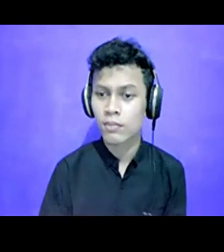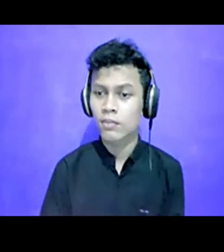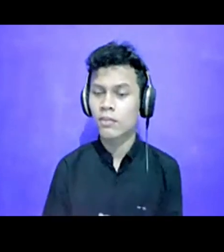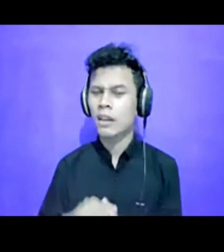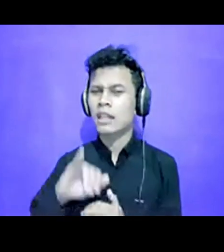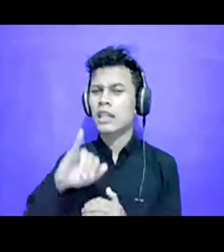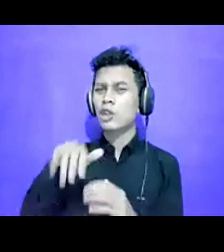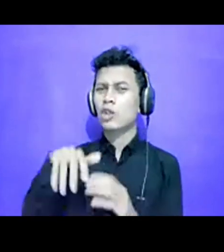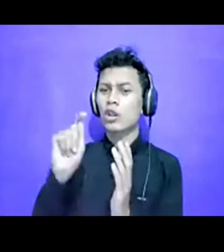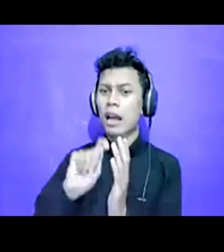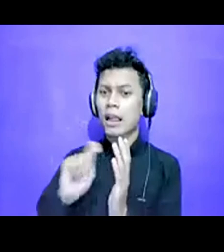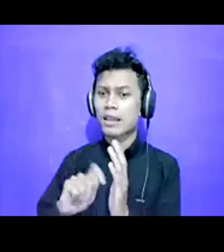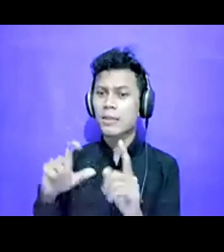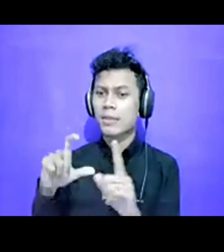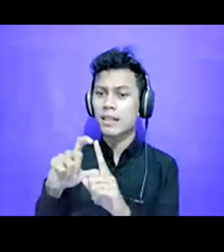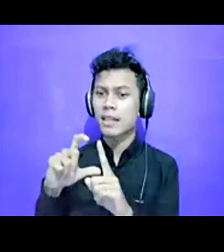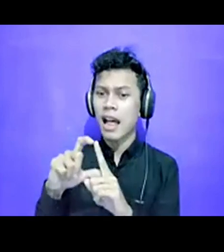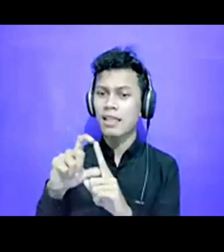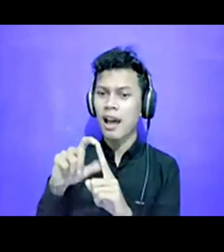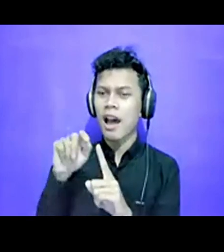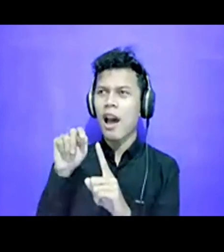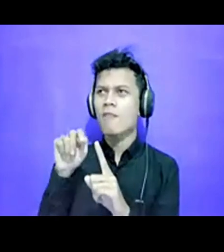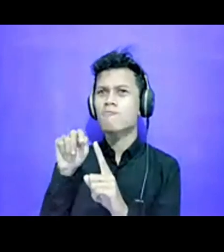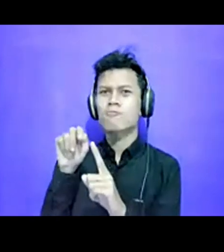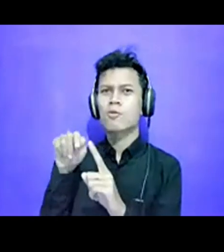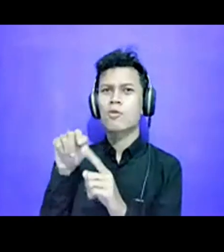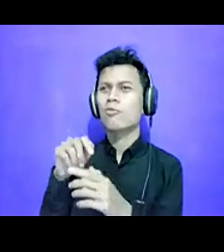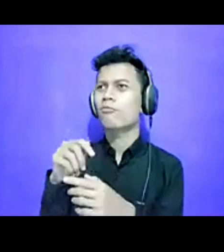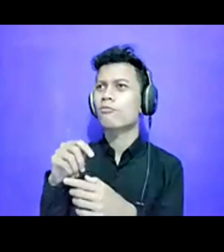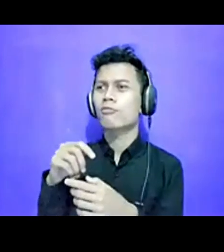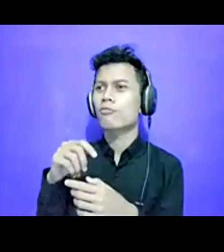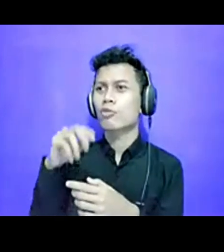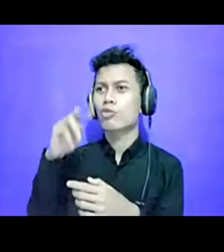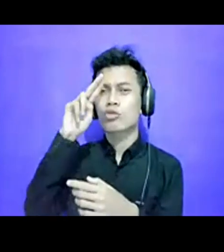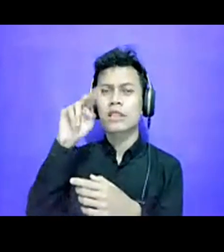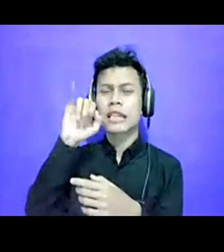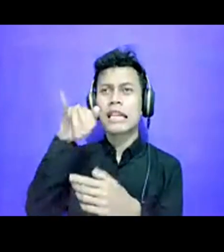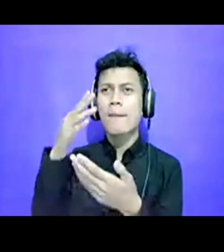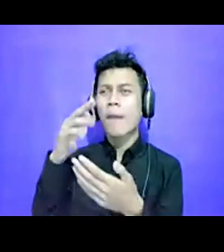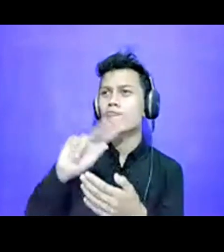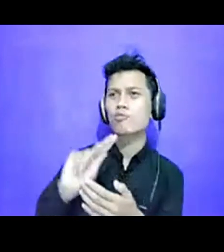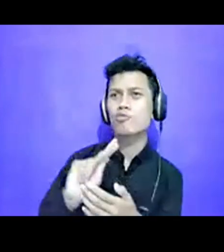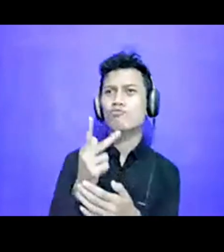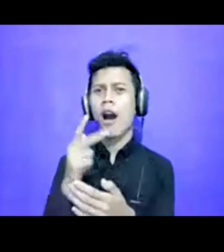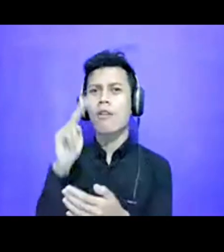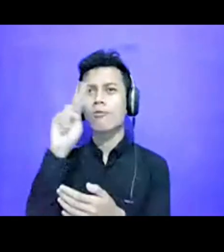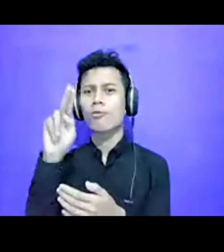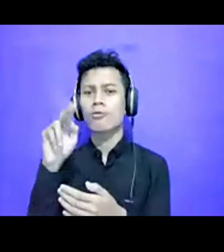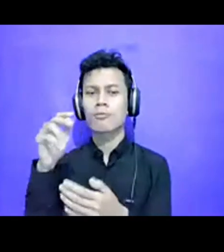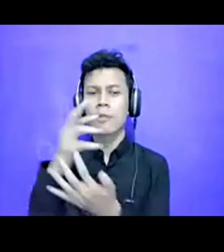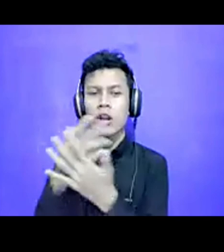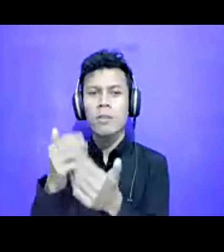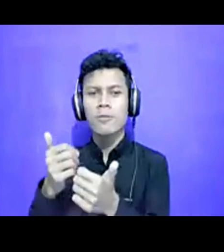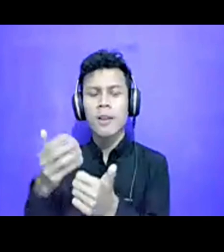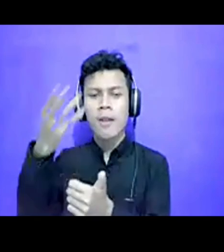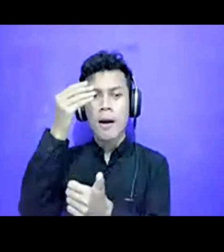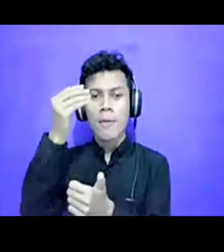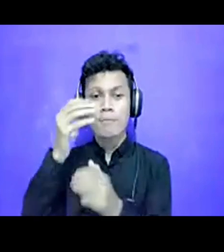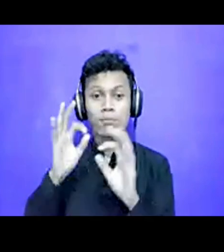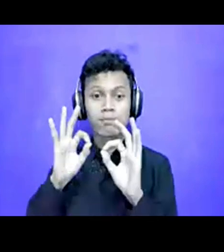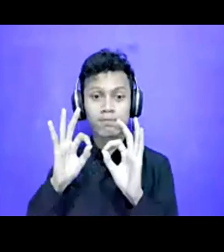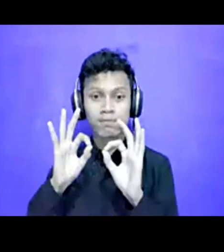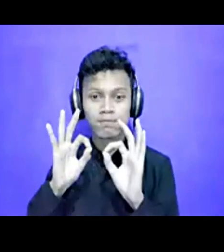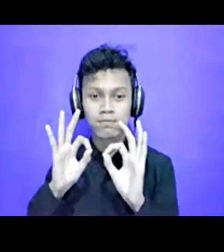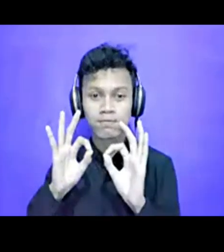memudahkan publik atau masyarakat memahami sesuatu yang